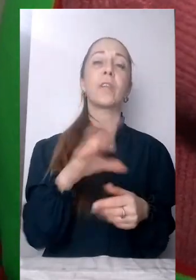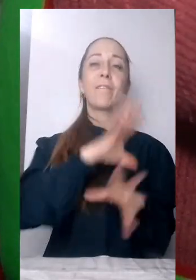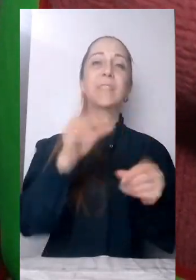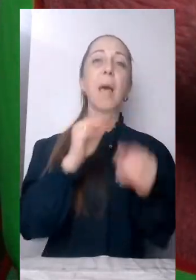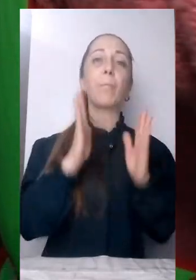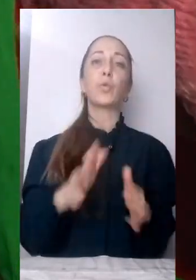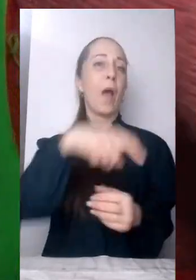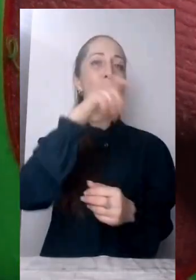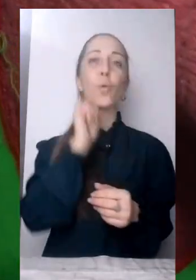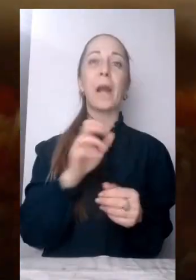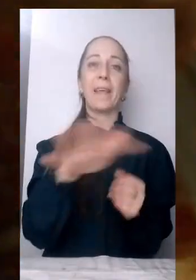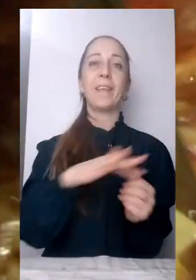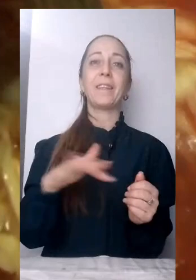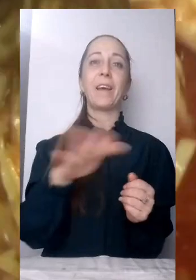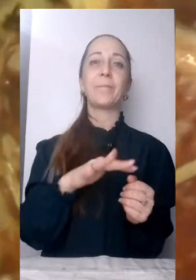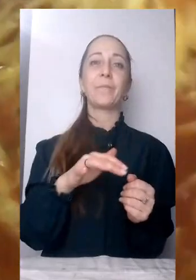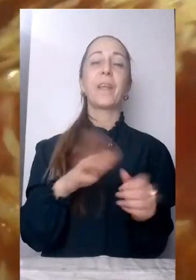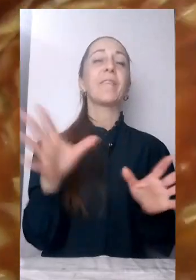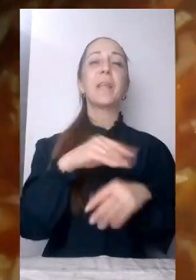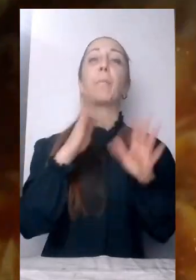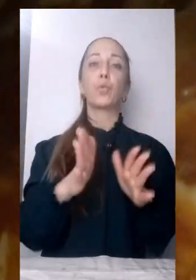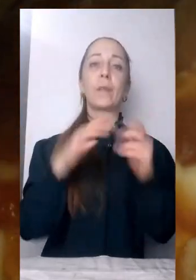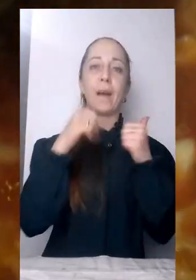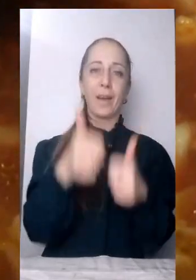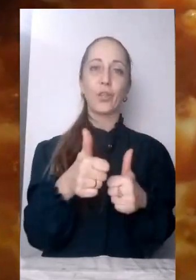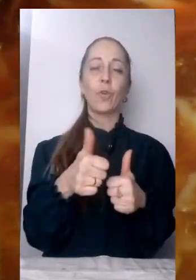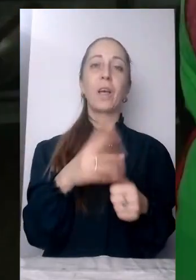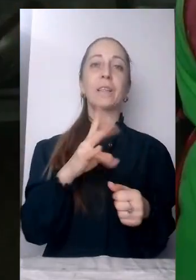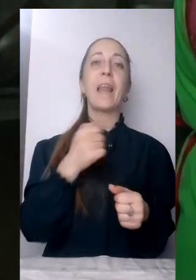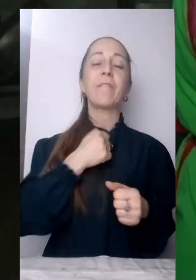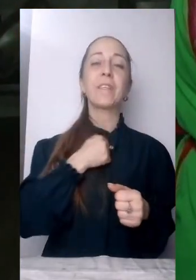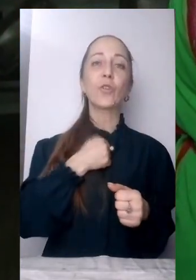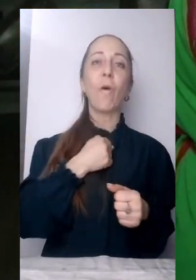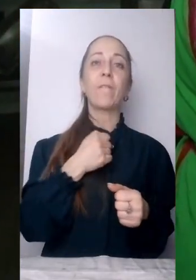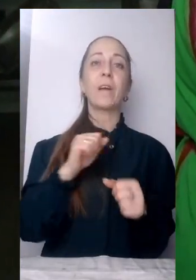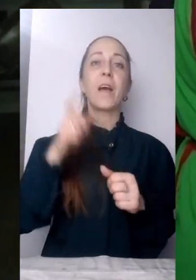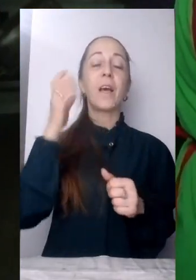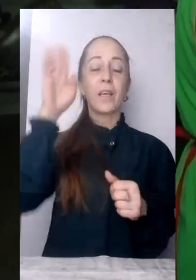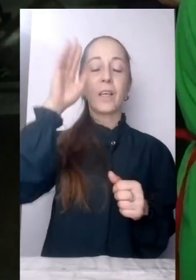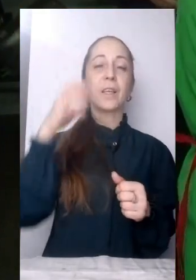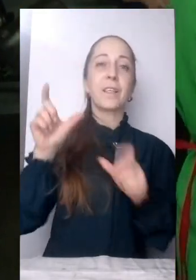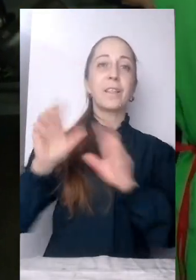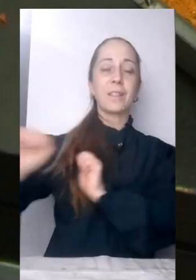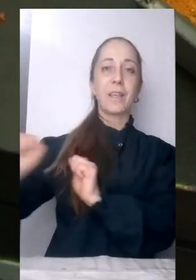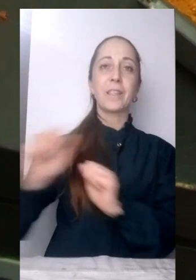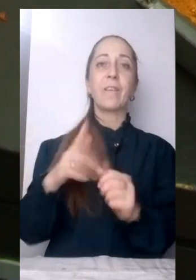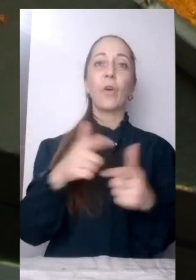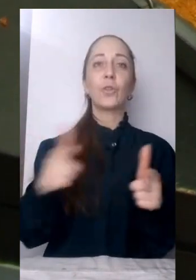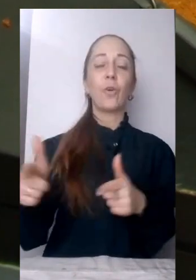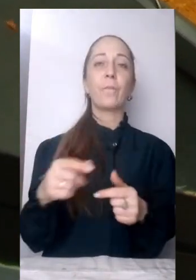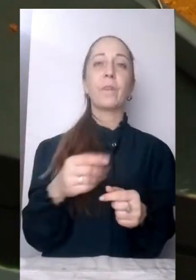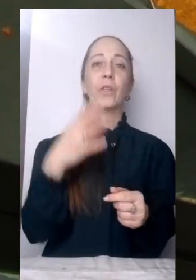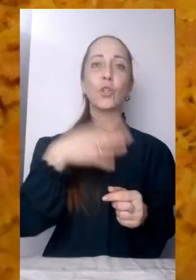Все буде добре. Для військових борщ варимо особливо старанно. Із 42 інгредієнтів, розповідає пані Оля.